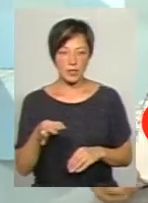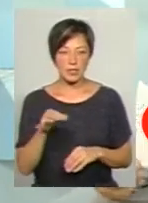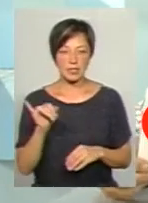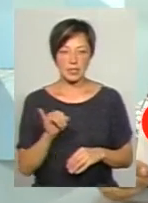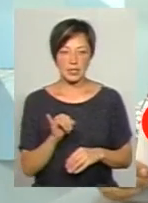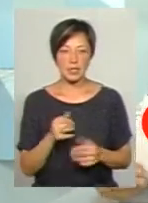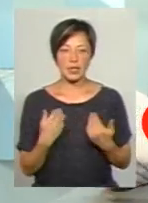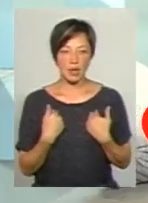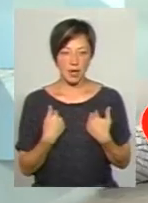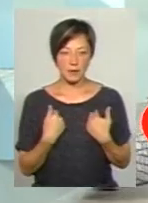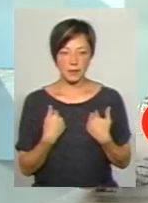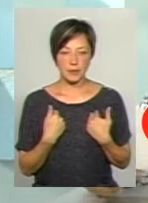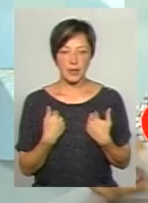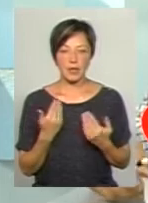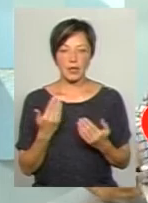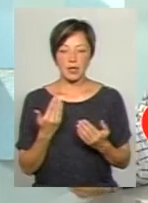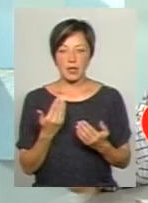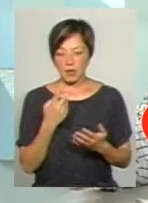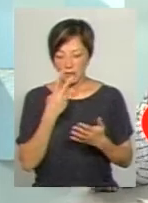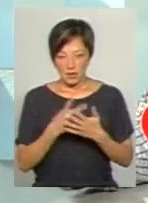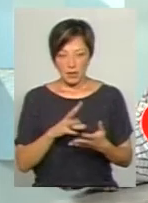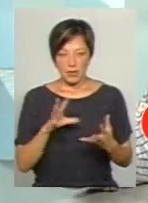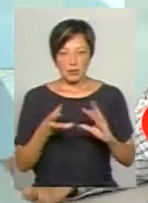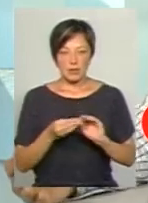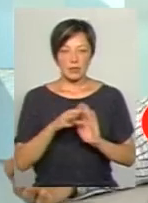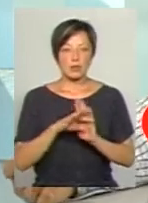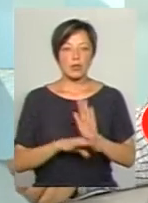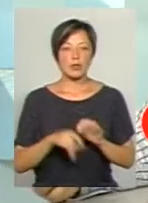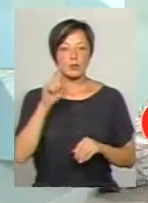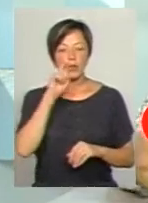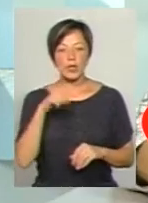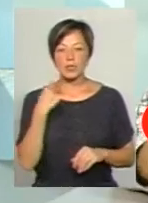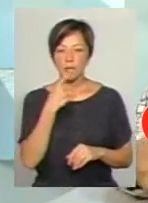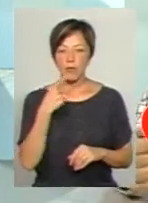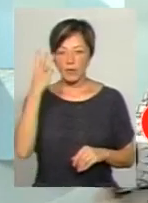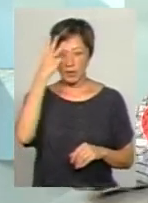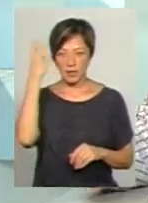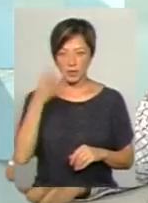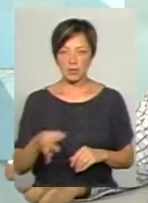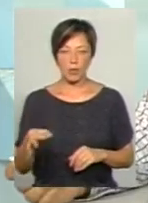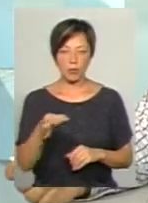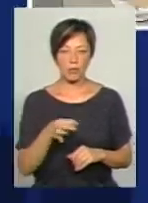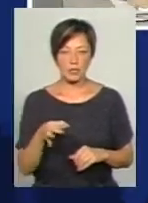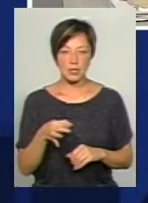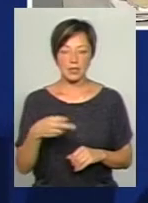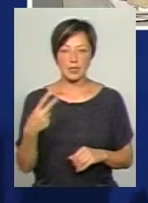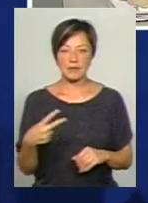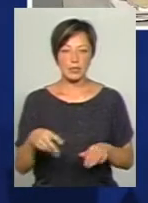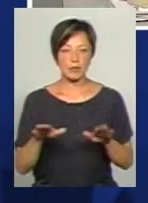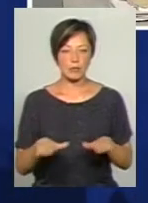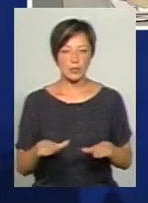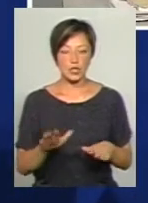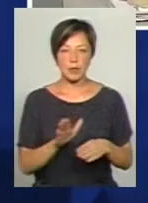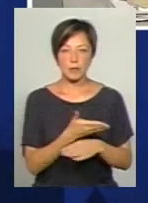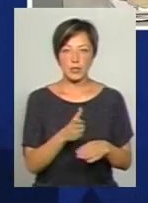І от я завантажив результати, от ми по українській мові, Хмельницька область на 20-му місті між